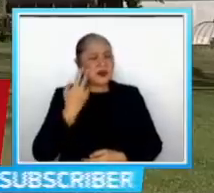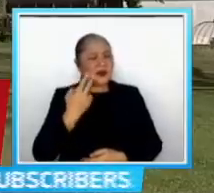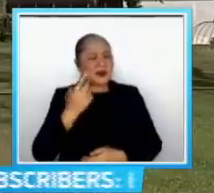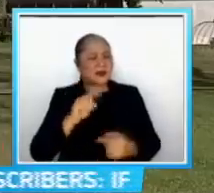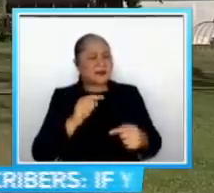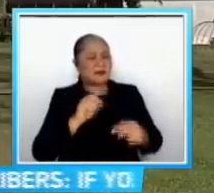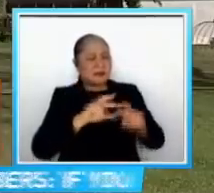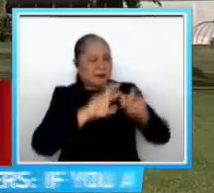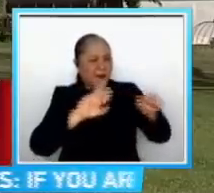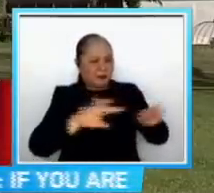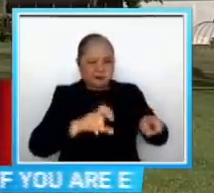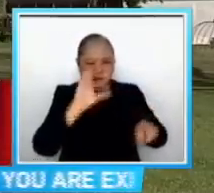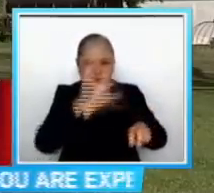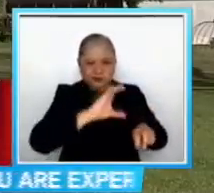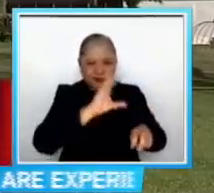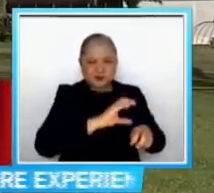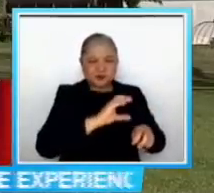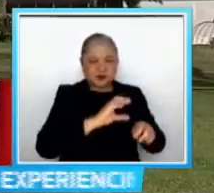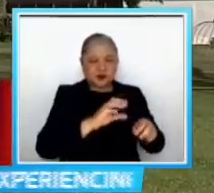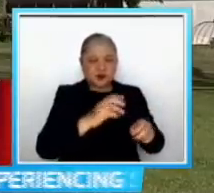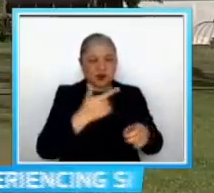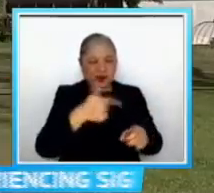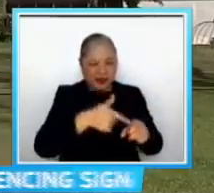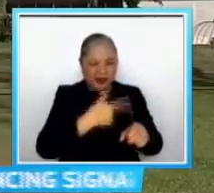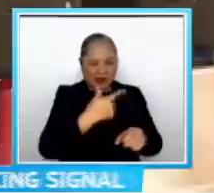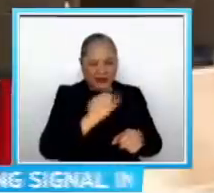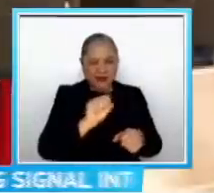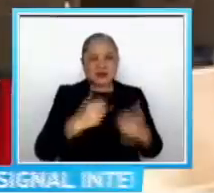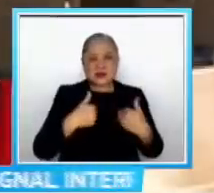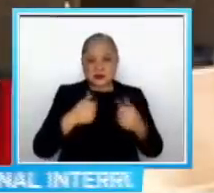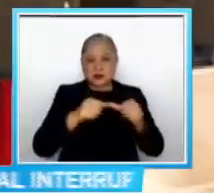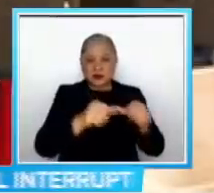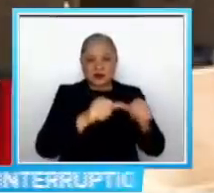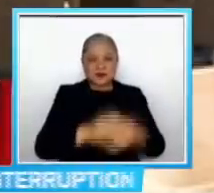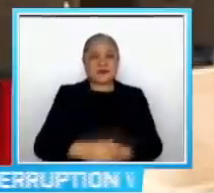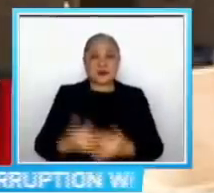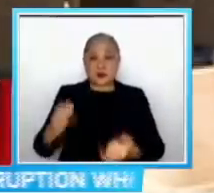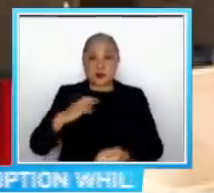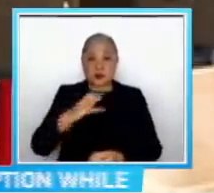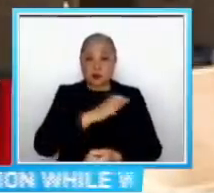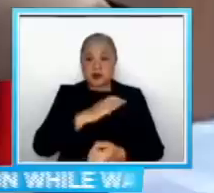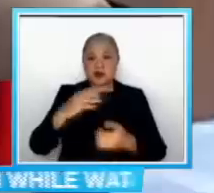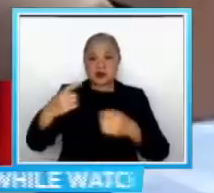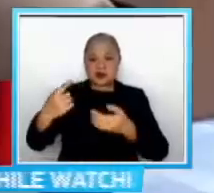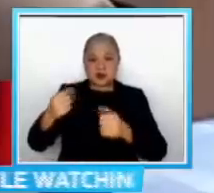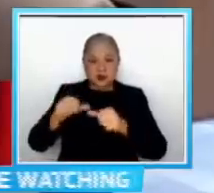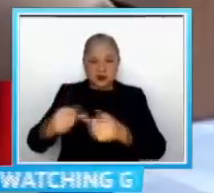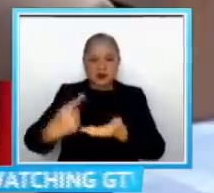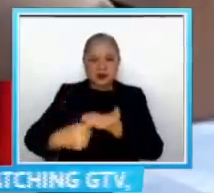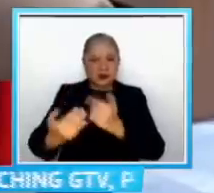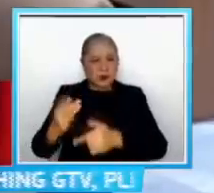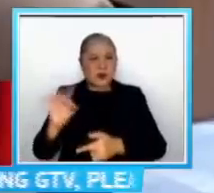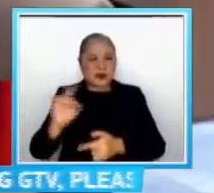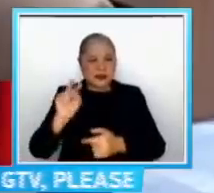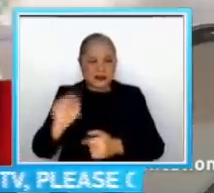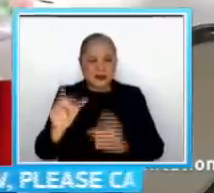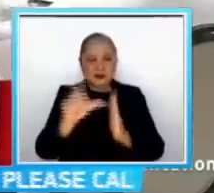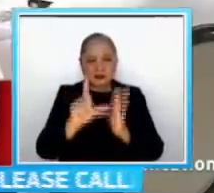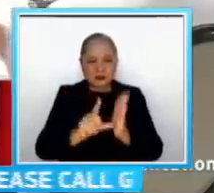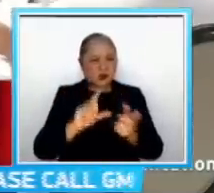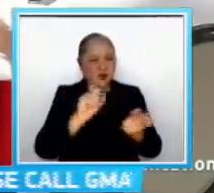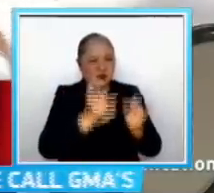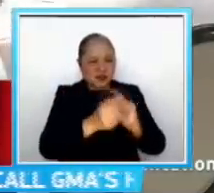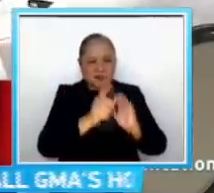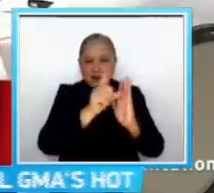yun Napag-usapan na rin ang tungkol sa special session ng Kongreso Para sa mga kakailanganin batas o pag-amienda sa mga ito